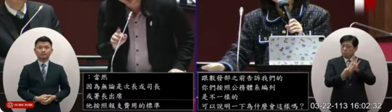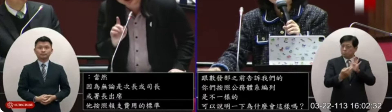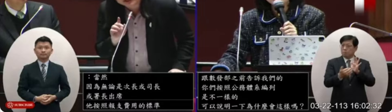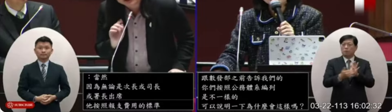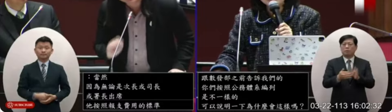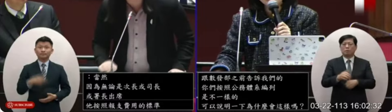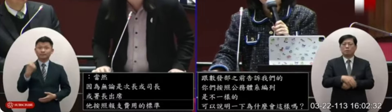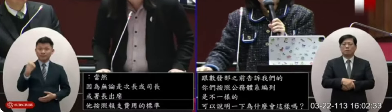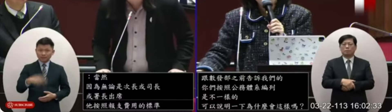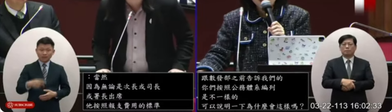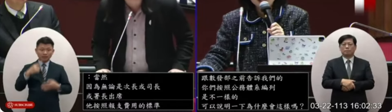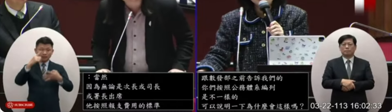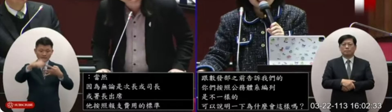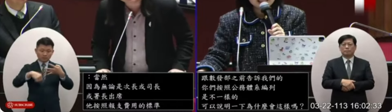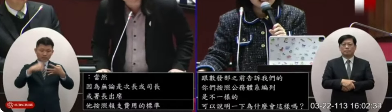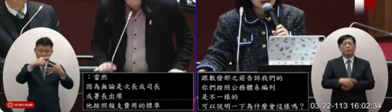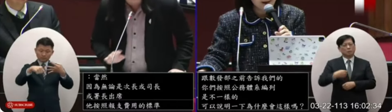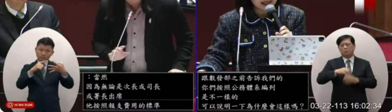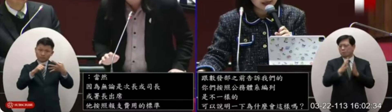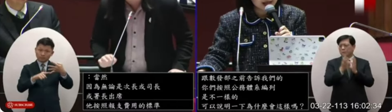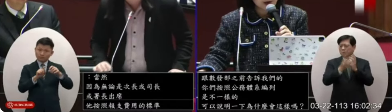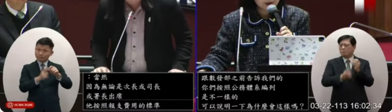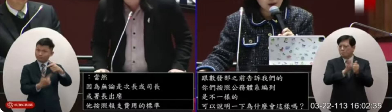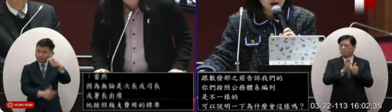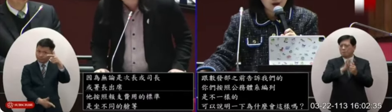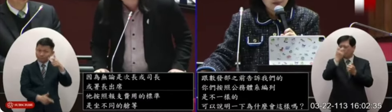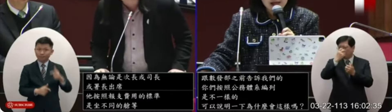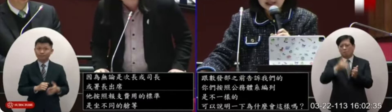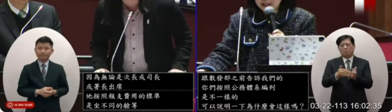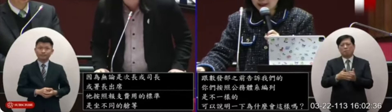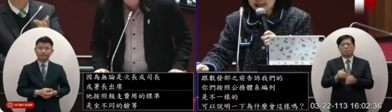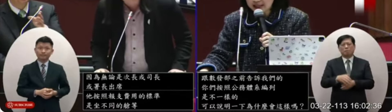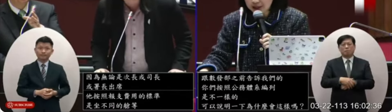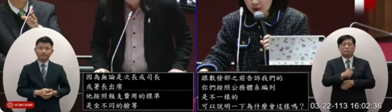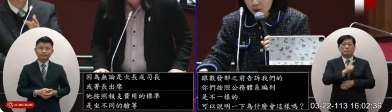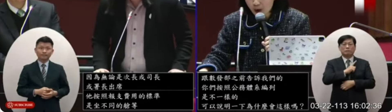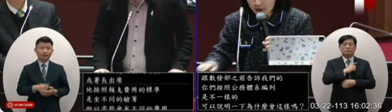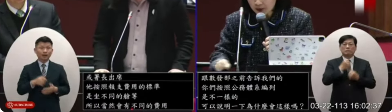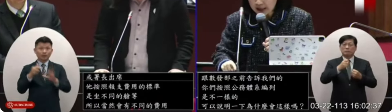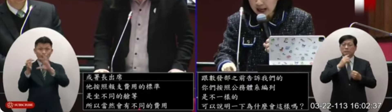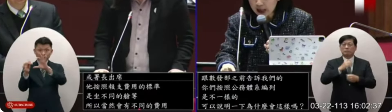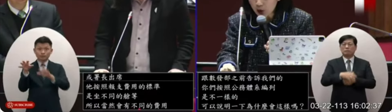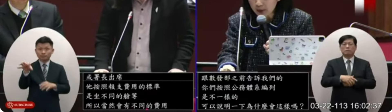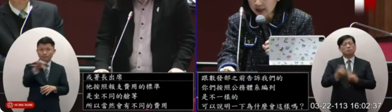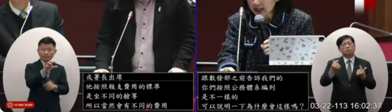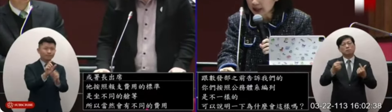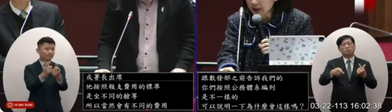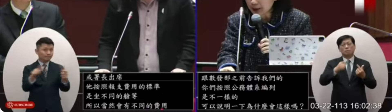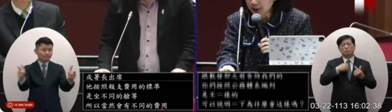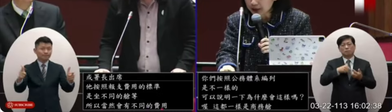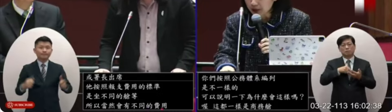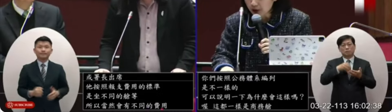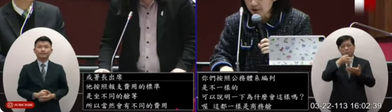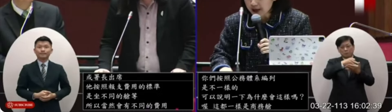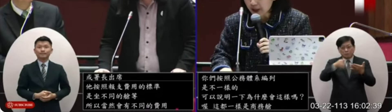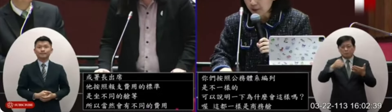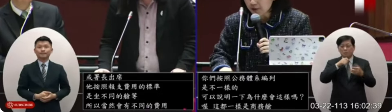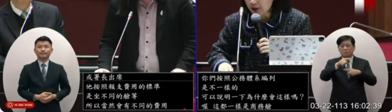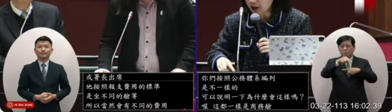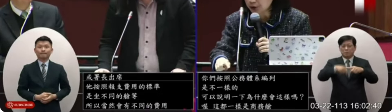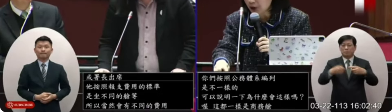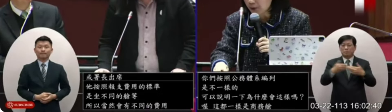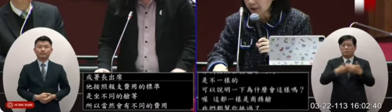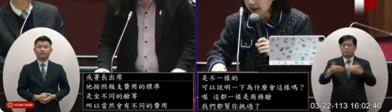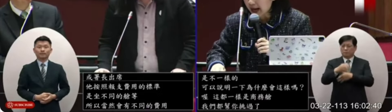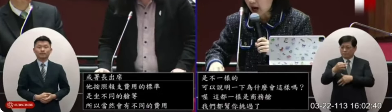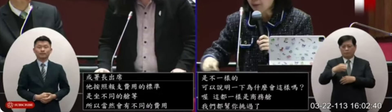過了然後還有不同的季節還有不同的季節還有跟不同的不同的到的地區你看喔我們第二個是平均交通